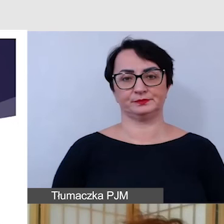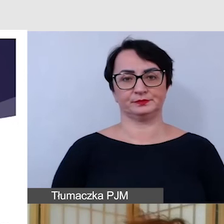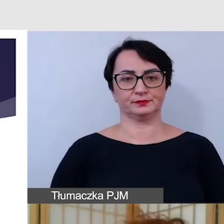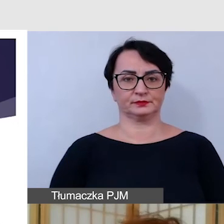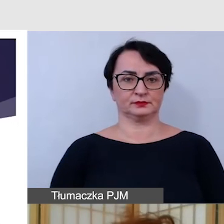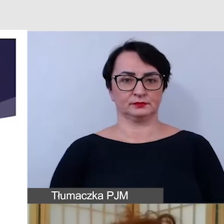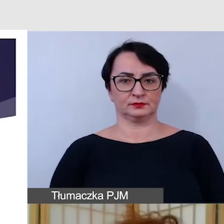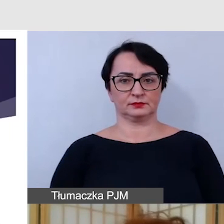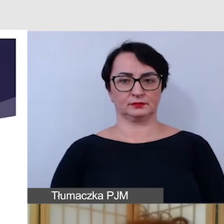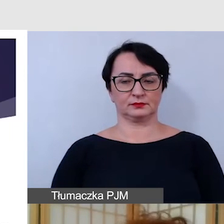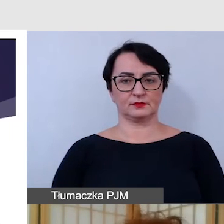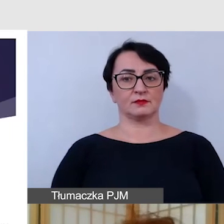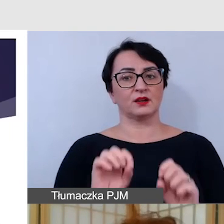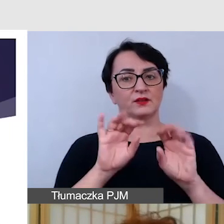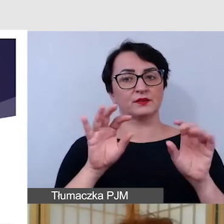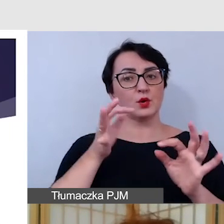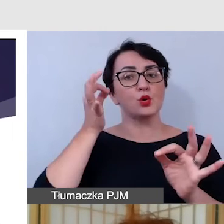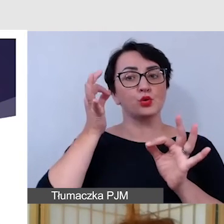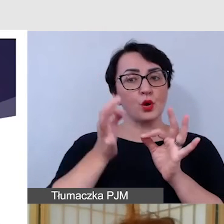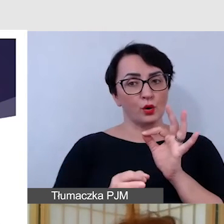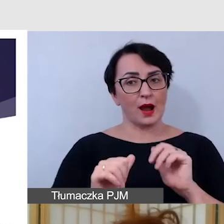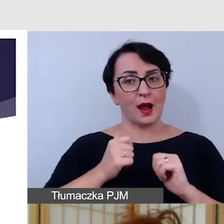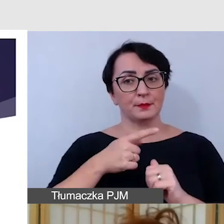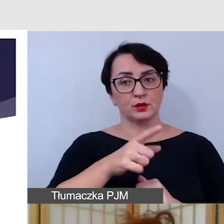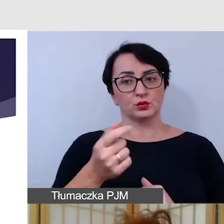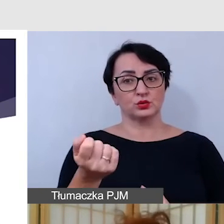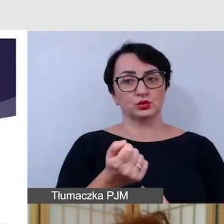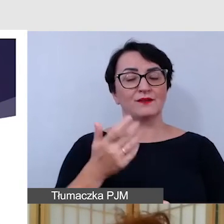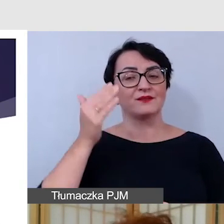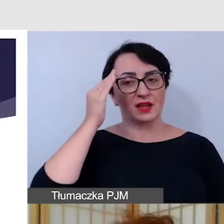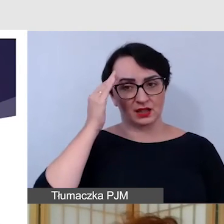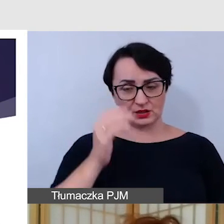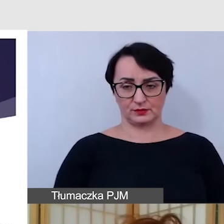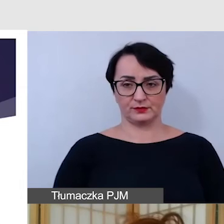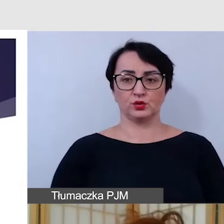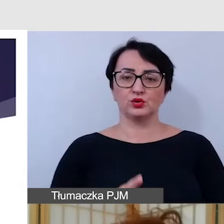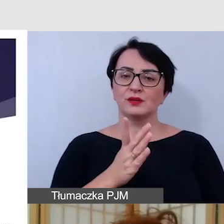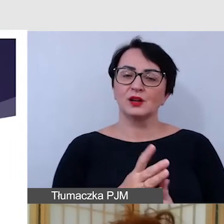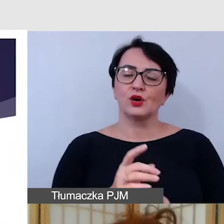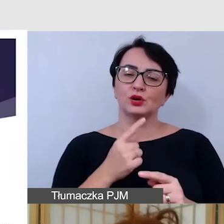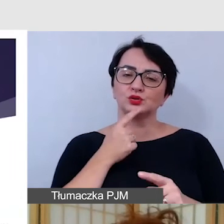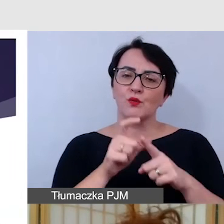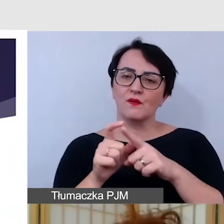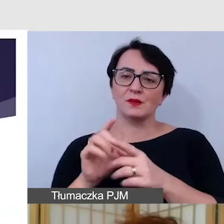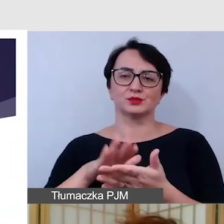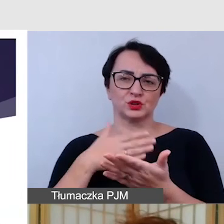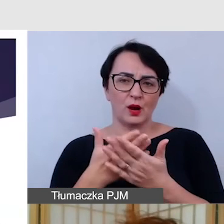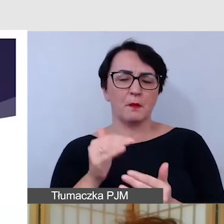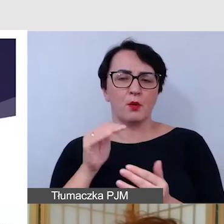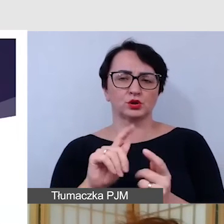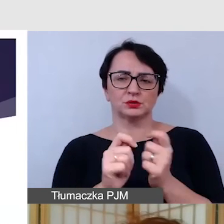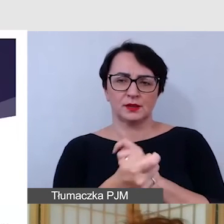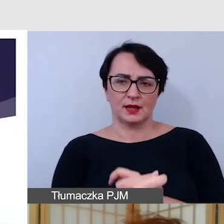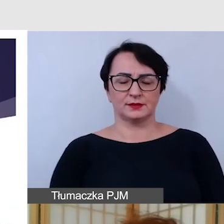wiem, 4 polecam i 5 na przykład zdecydowanie polecam. To są oczywiście tylko przykładowe sformułowania, które mogą brzmieć inaczej,